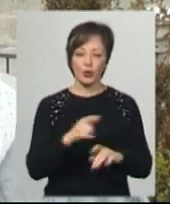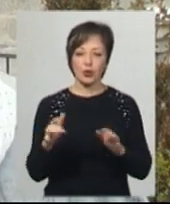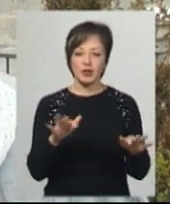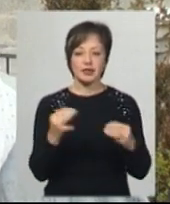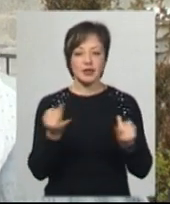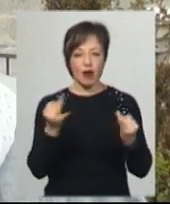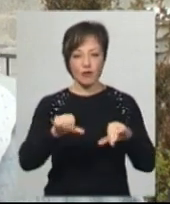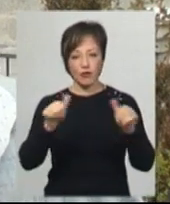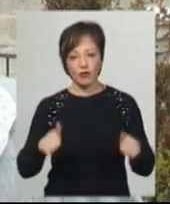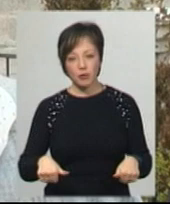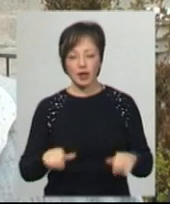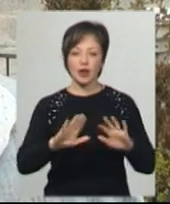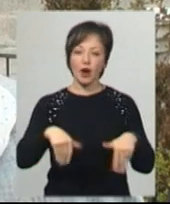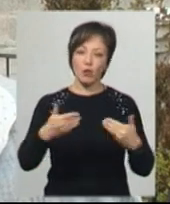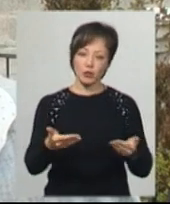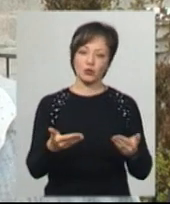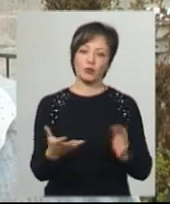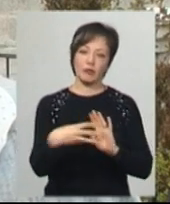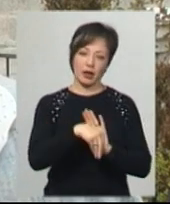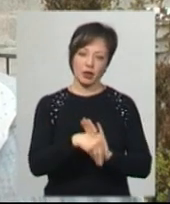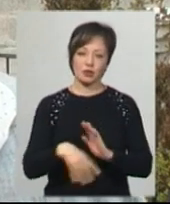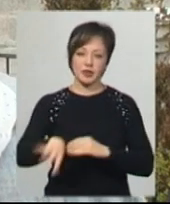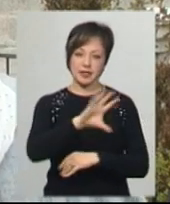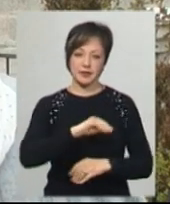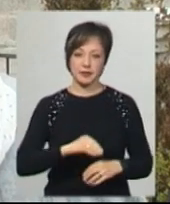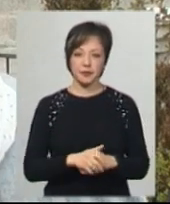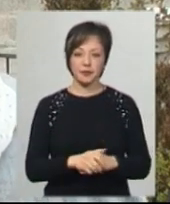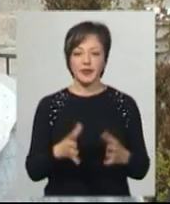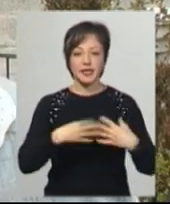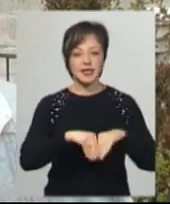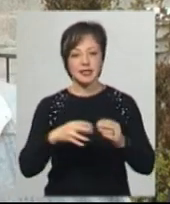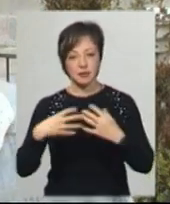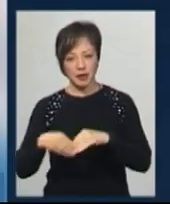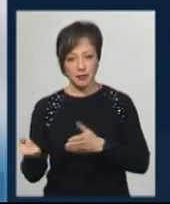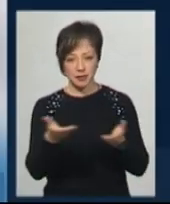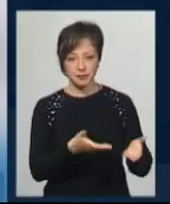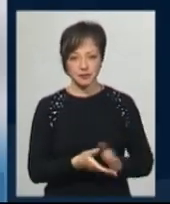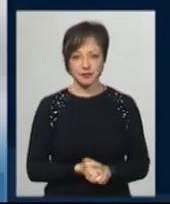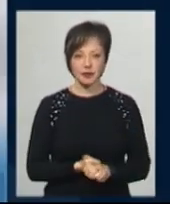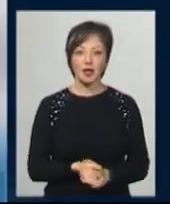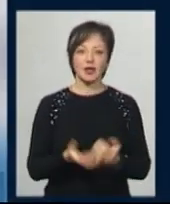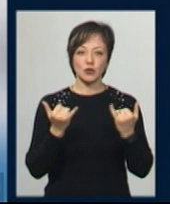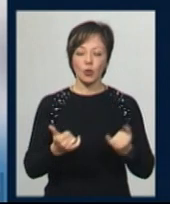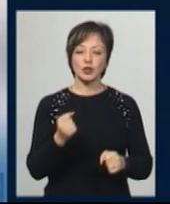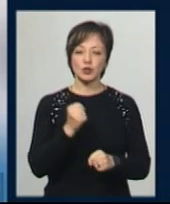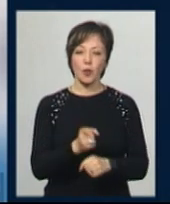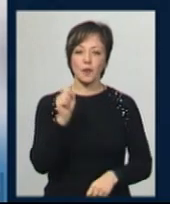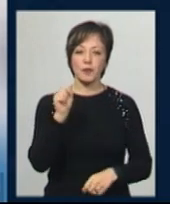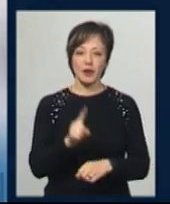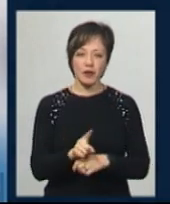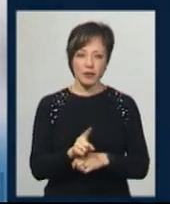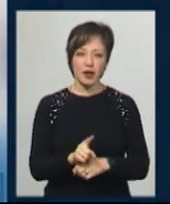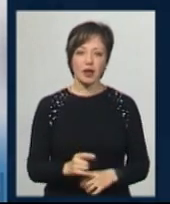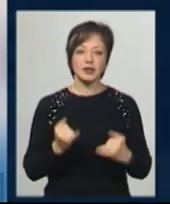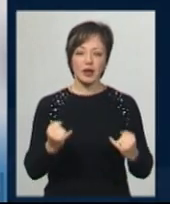такому цікавому форматі, рекомендую, приєднуйтесь всі, сім'ями приєднуйтесь. Сьогодні ми зробимо вправи в більшості